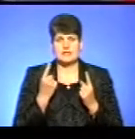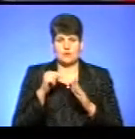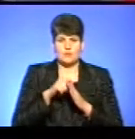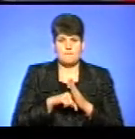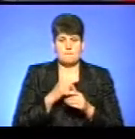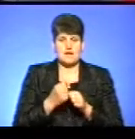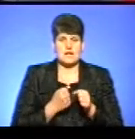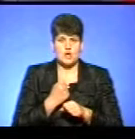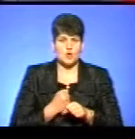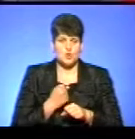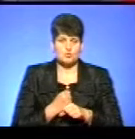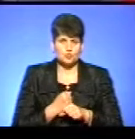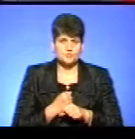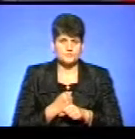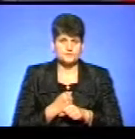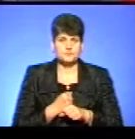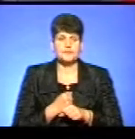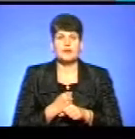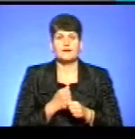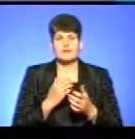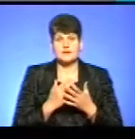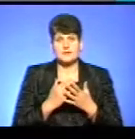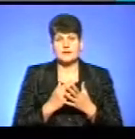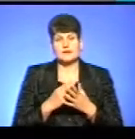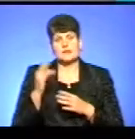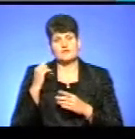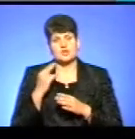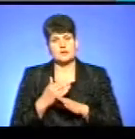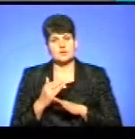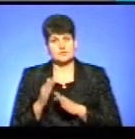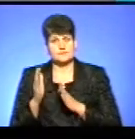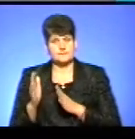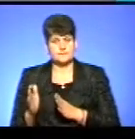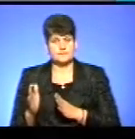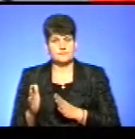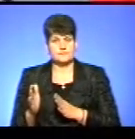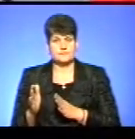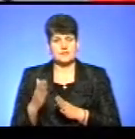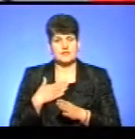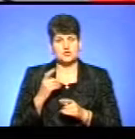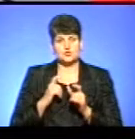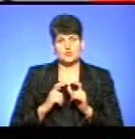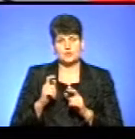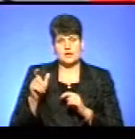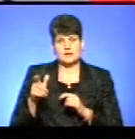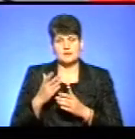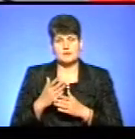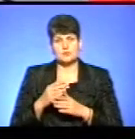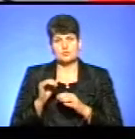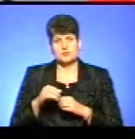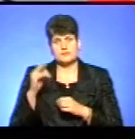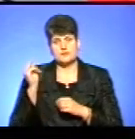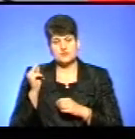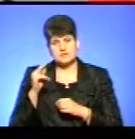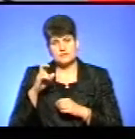Ми говорили також про те, що є компонент навчання, про те, що наші студенти мають можливість навчатися в